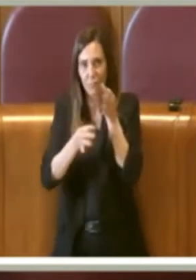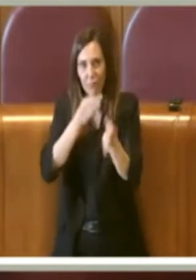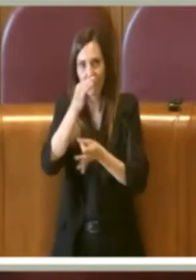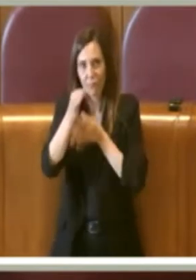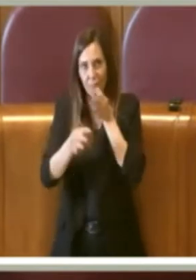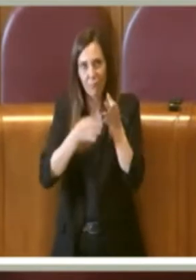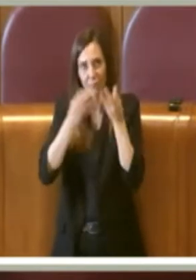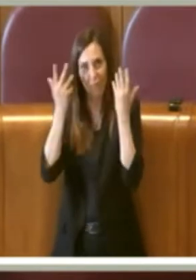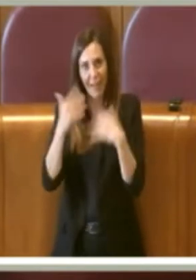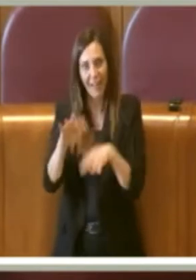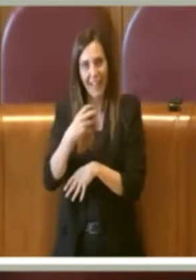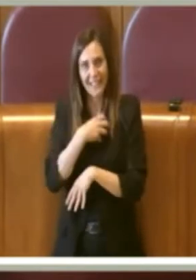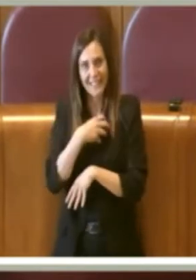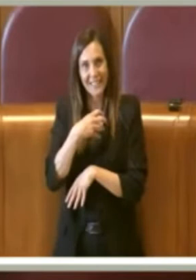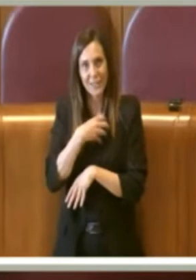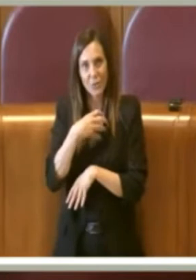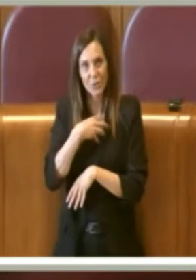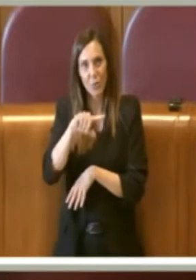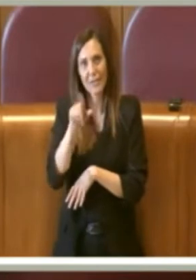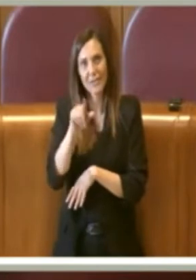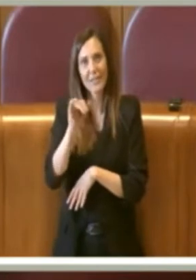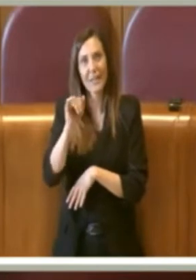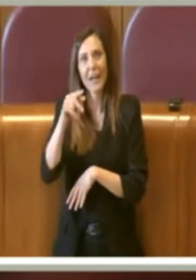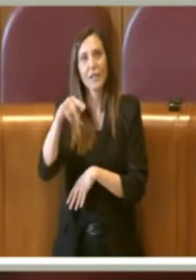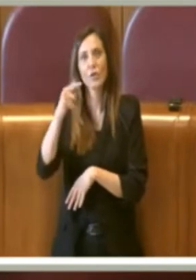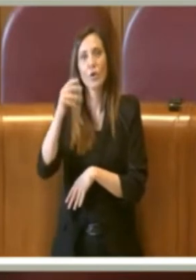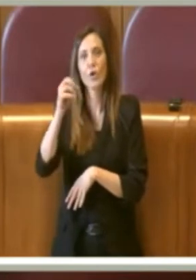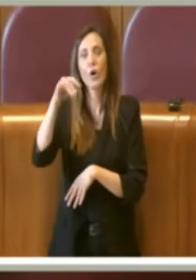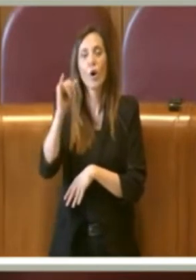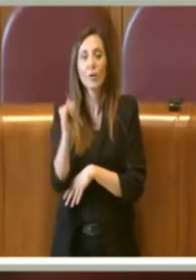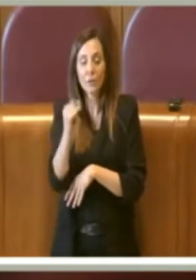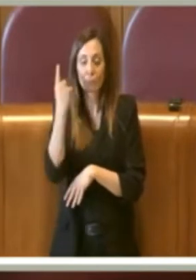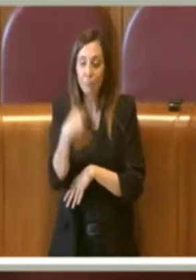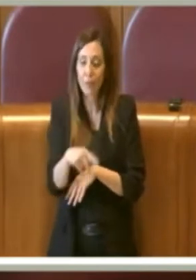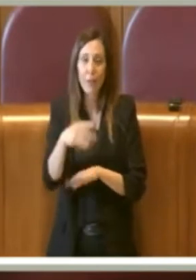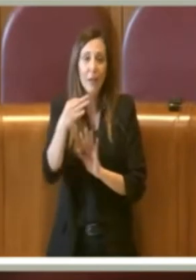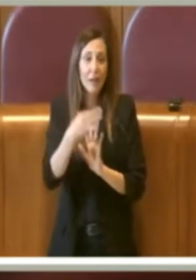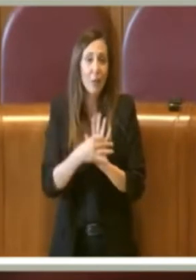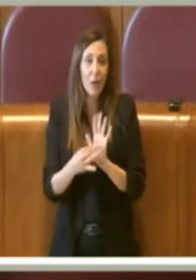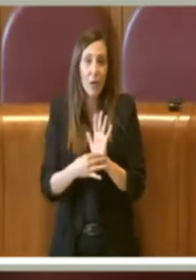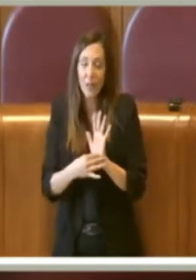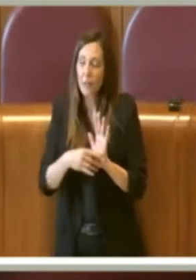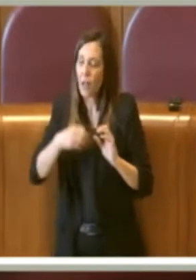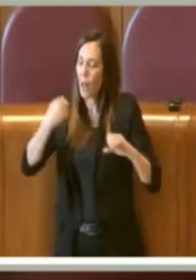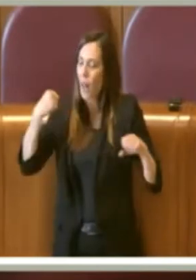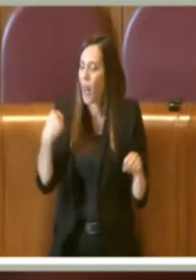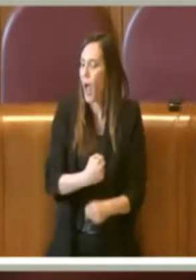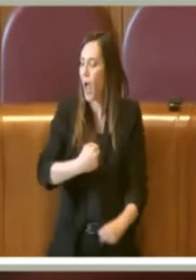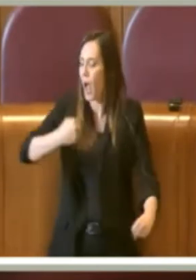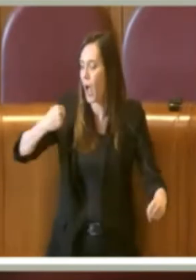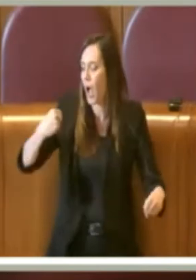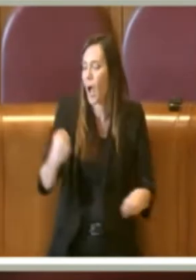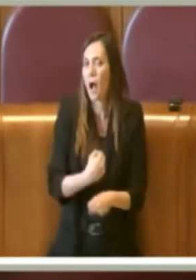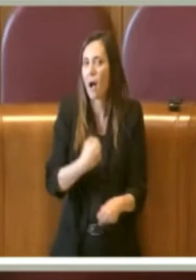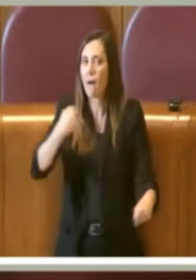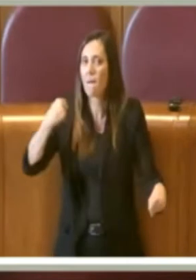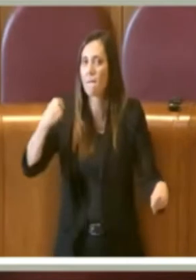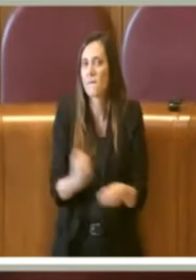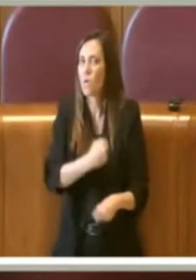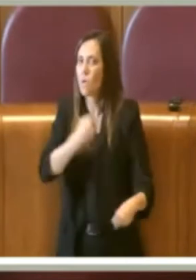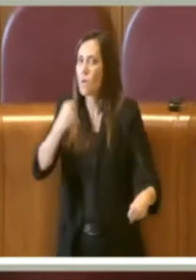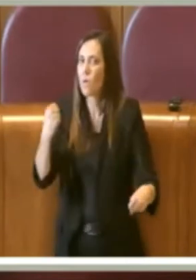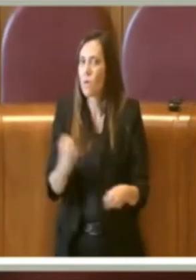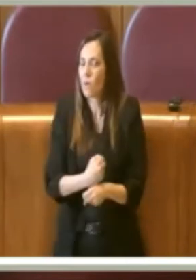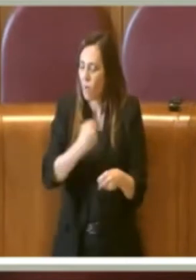l'assessore Ziantoni è un regolamento che ha visto un lavoro di grande